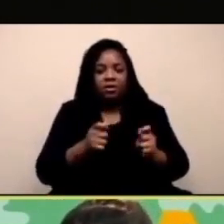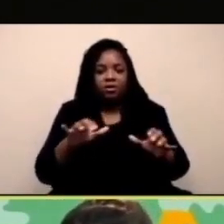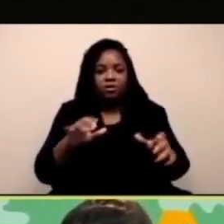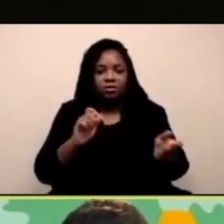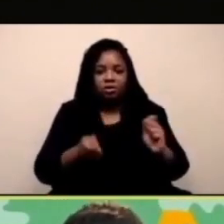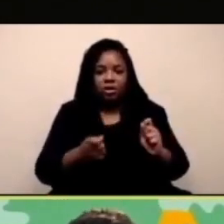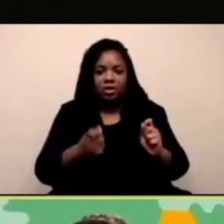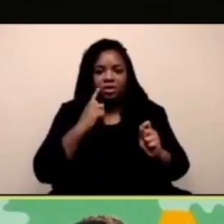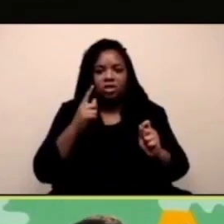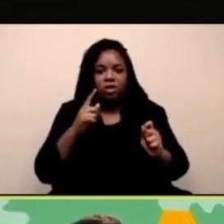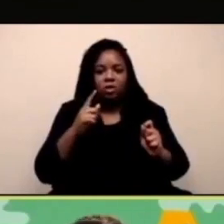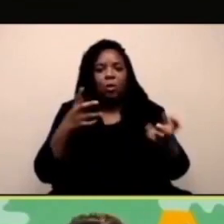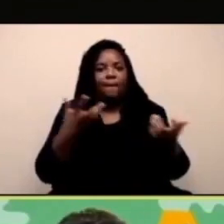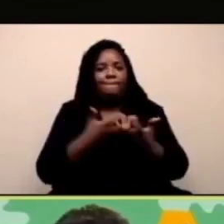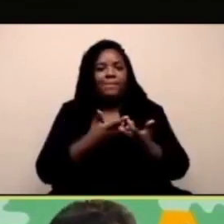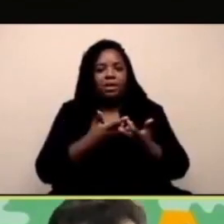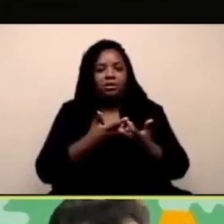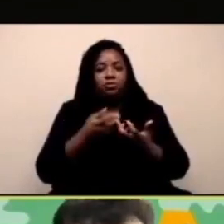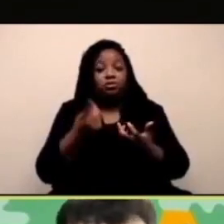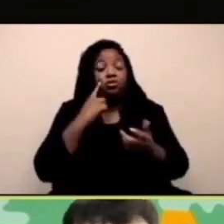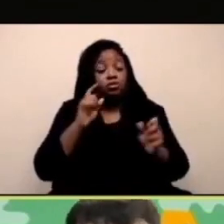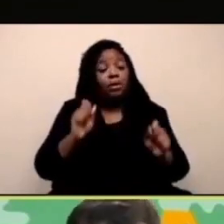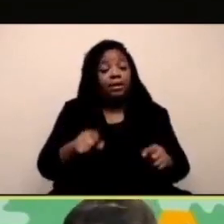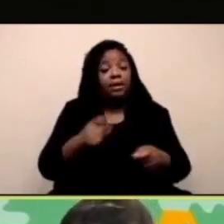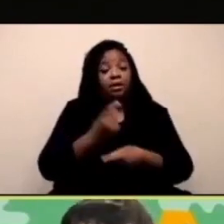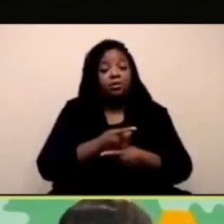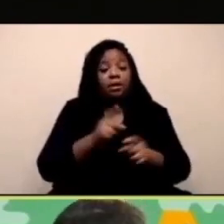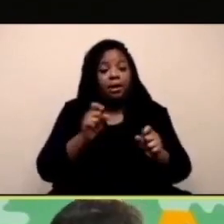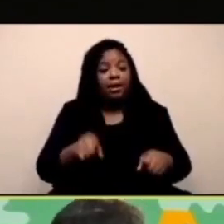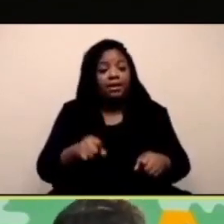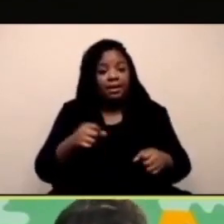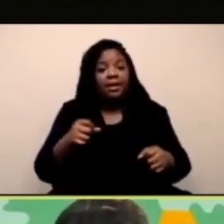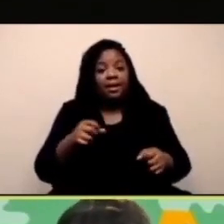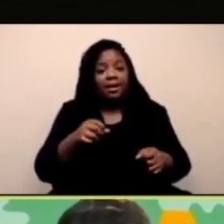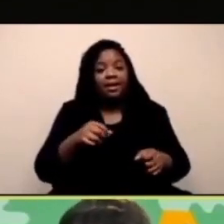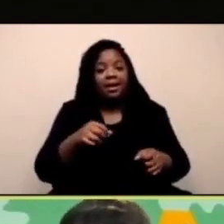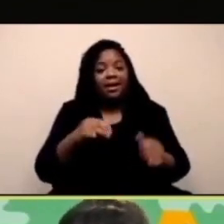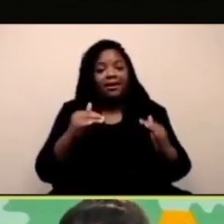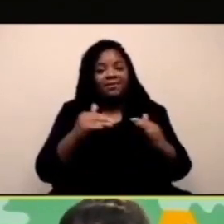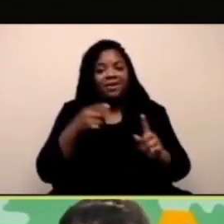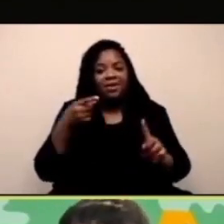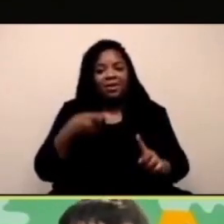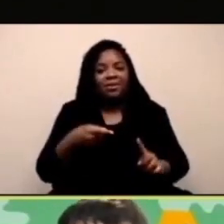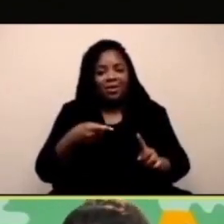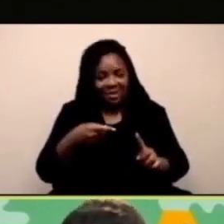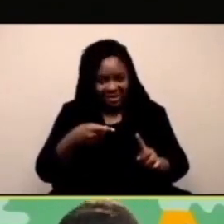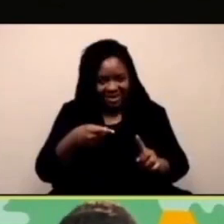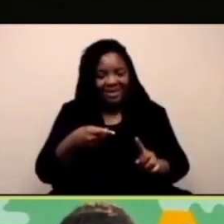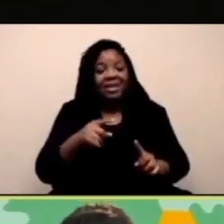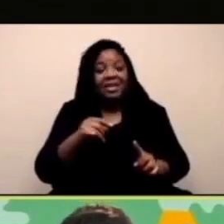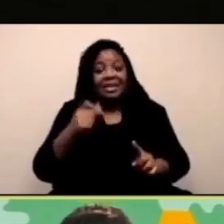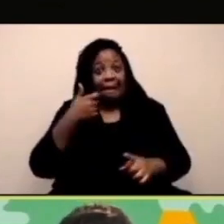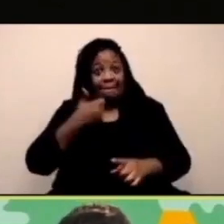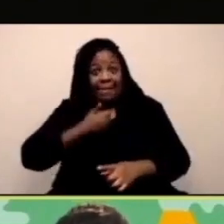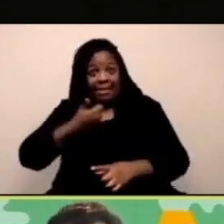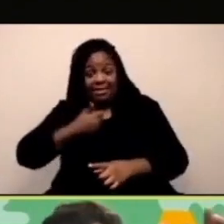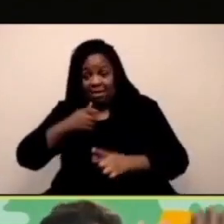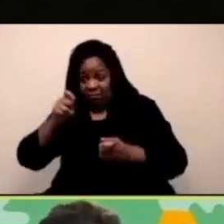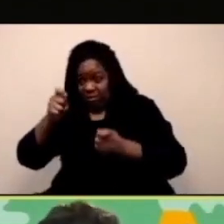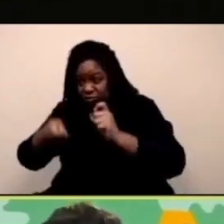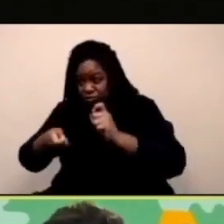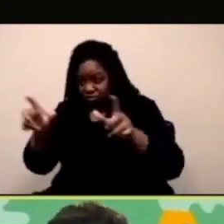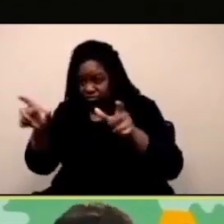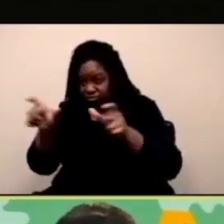Adesso rimarrà sempre, tutto il tempo, con la misura adatta. Se lo cambio, invece, può essere relativo. Quindi potrei